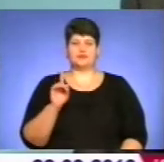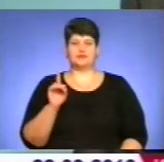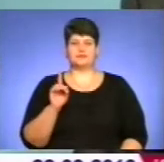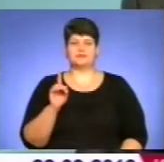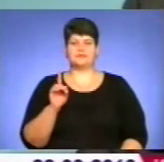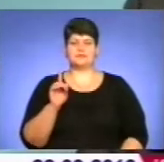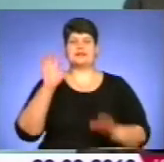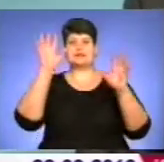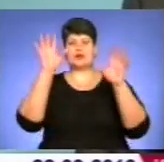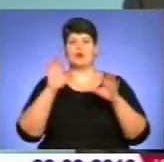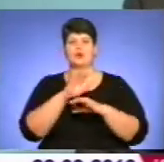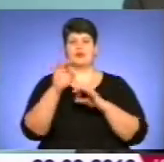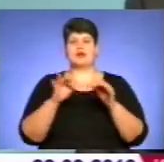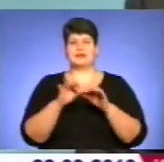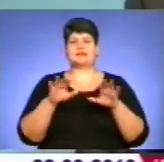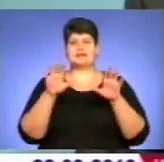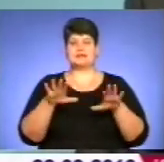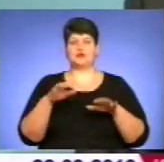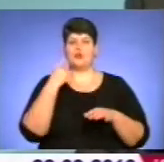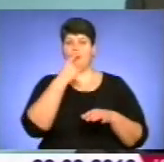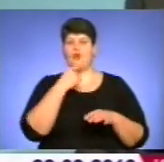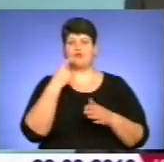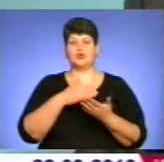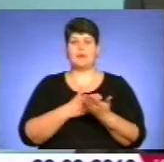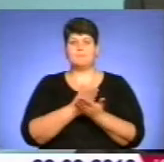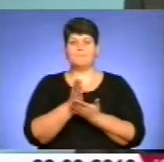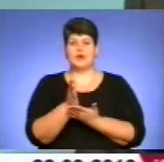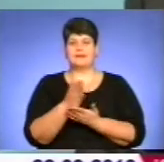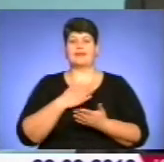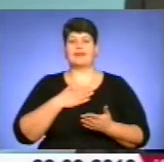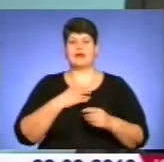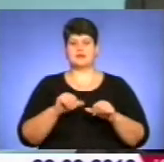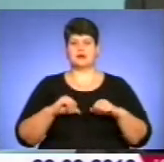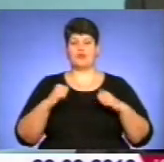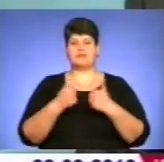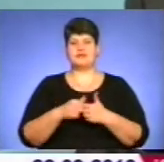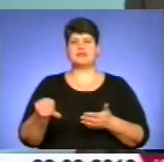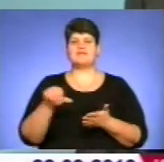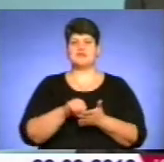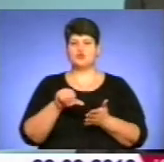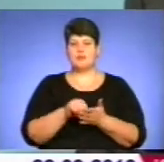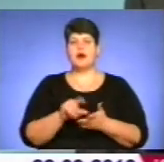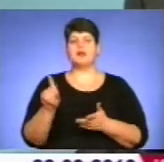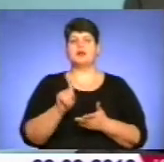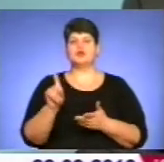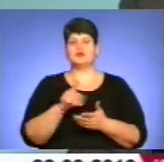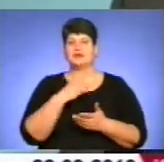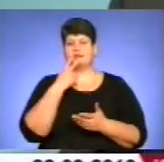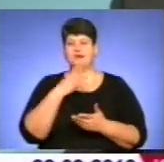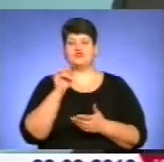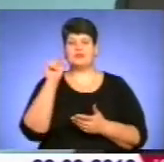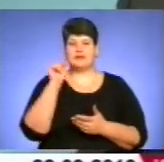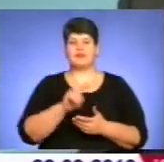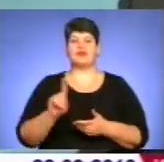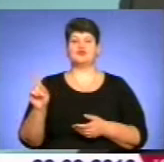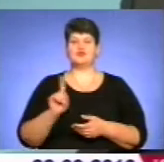Щодо законопроекту засади державної мовної політики, наша комісія виступала, що все-таки, незважаючи на те, що